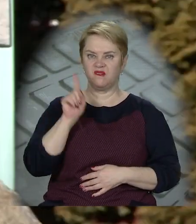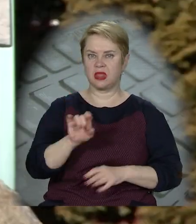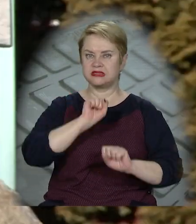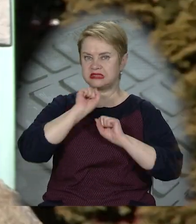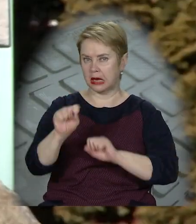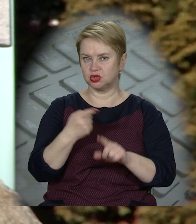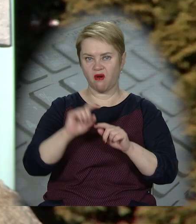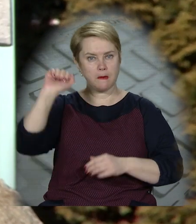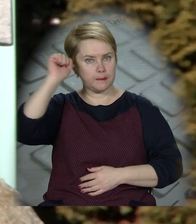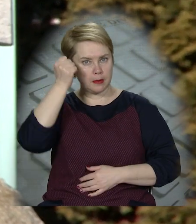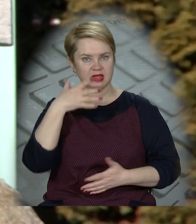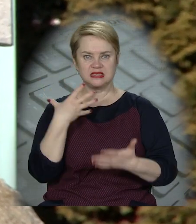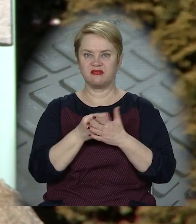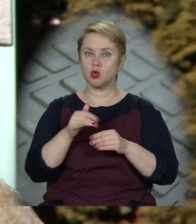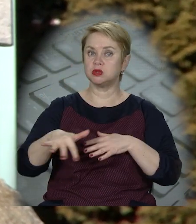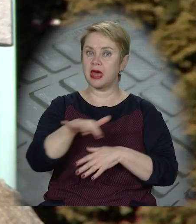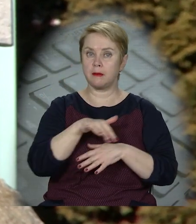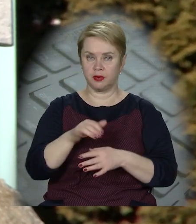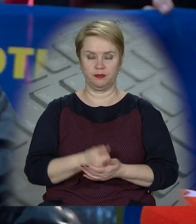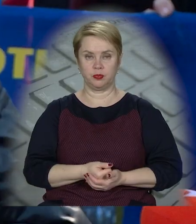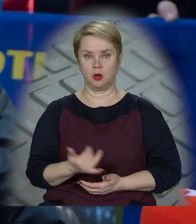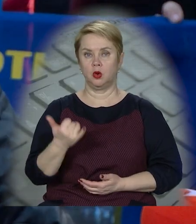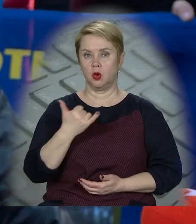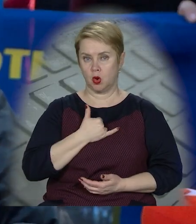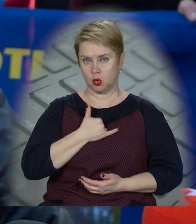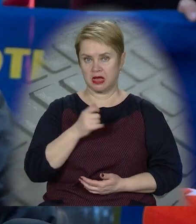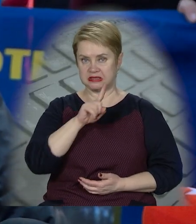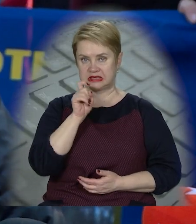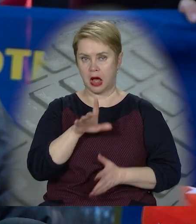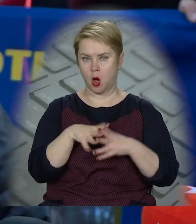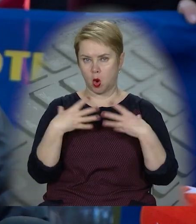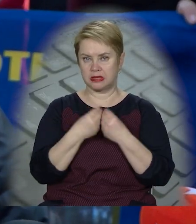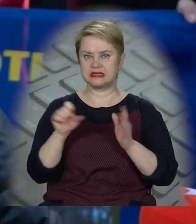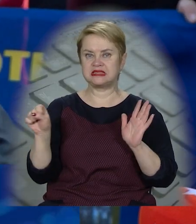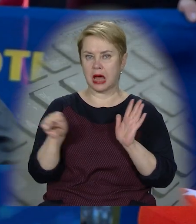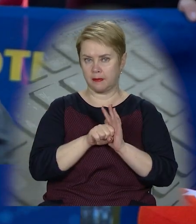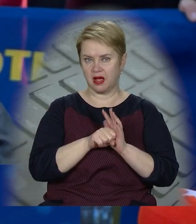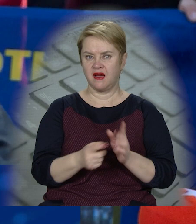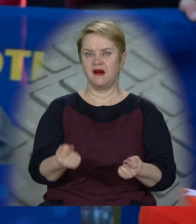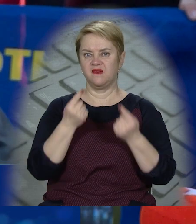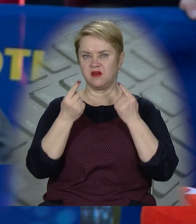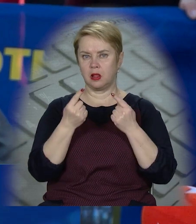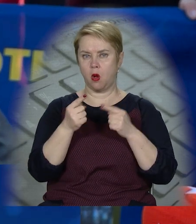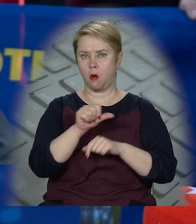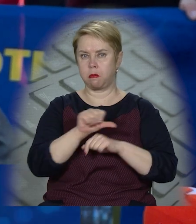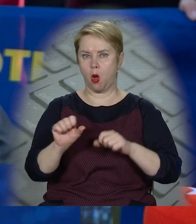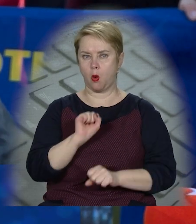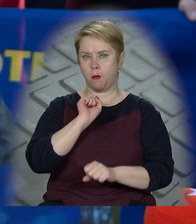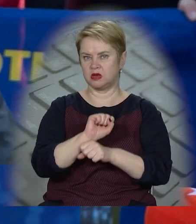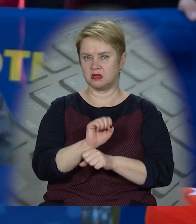вона захищає його пам'ять і свою землю. У нас за родинами загиблих великі блокпости.